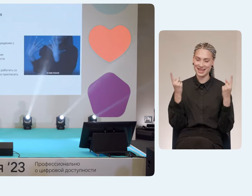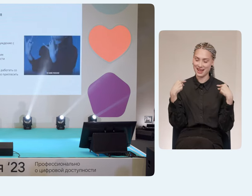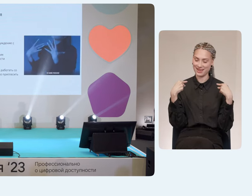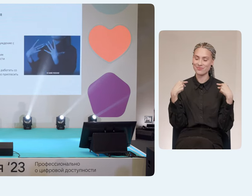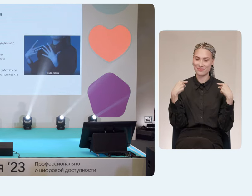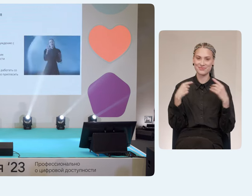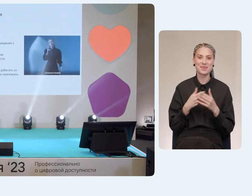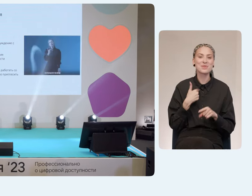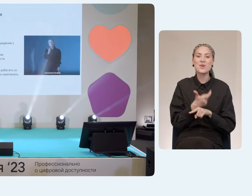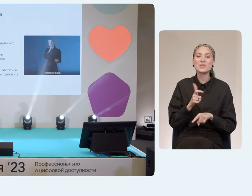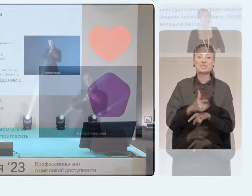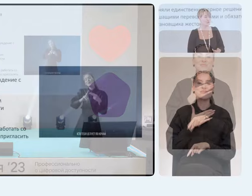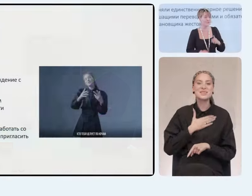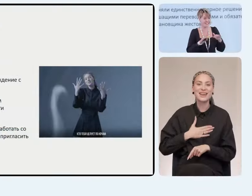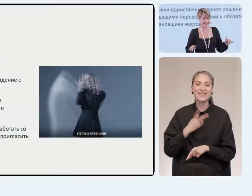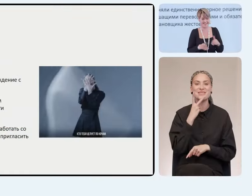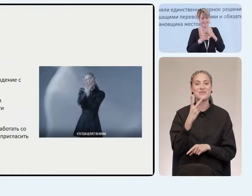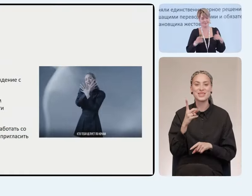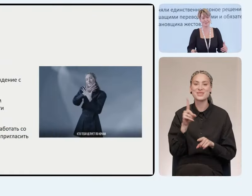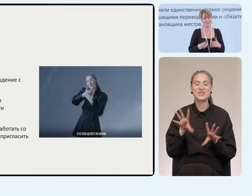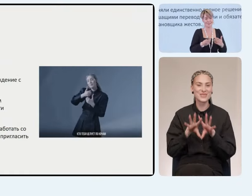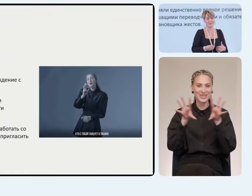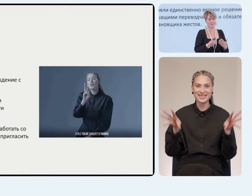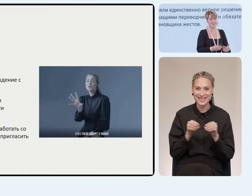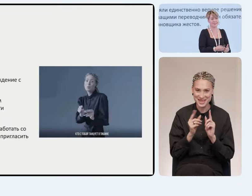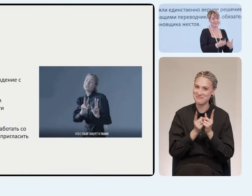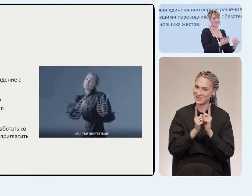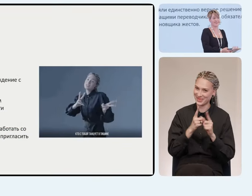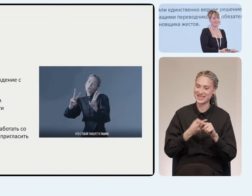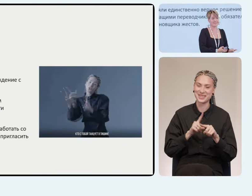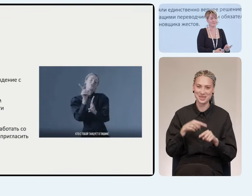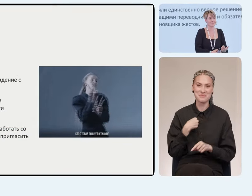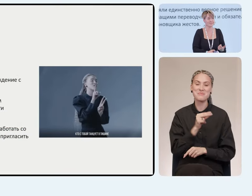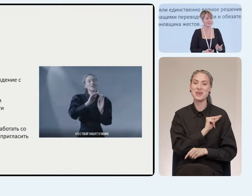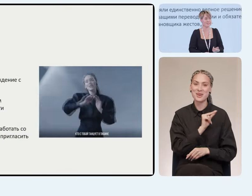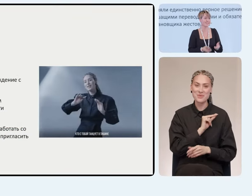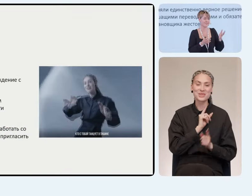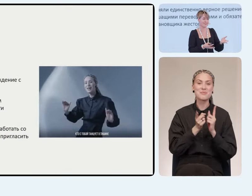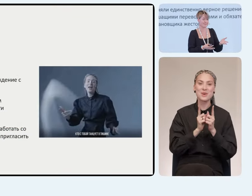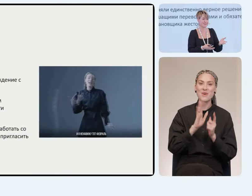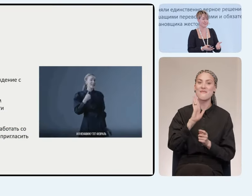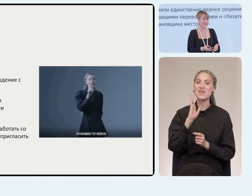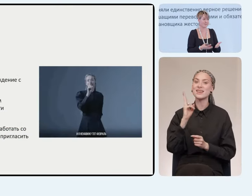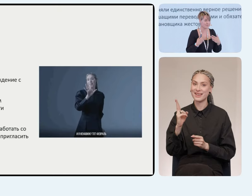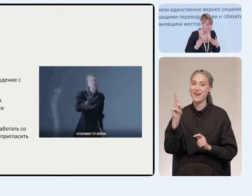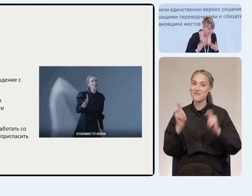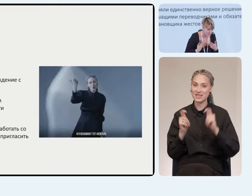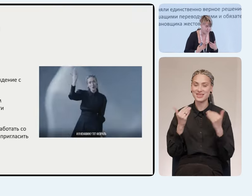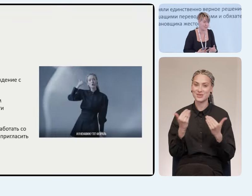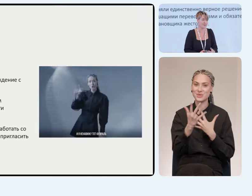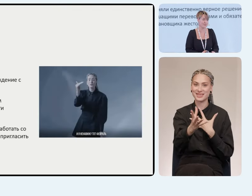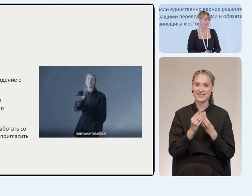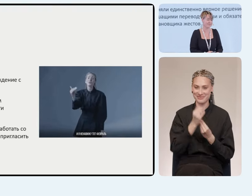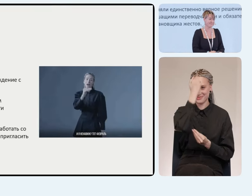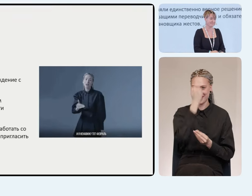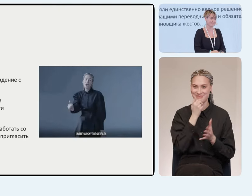Мне особенно приятно отметить, что все переводчицы, с которыми мы работали на переводе ВК-феста, сегодня работают с нами. Спасибо